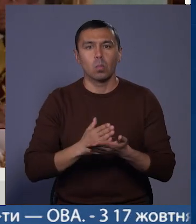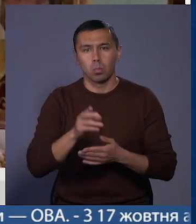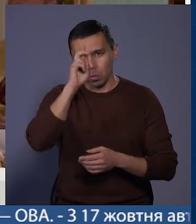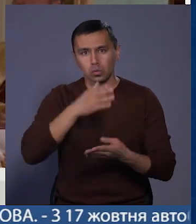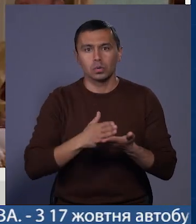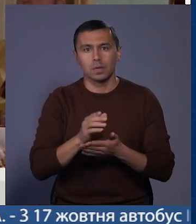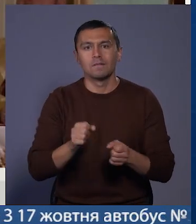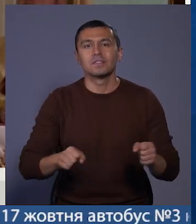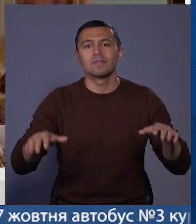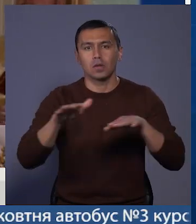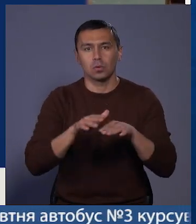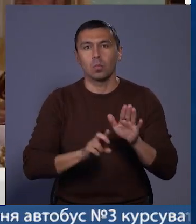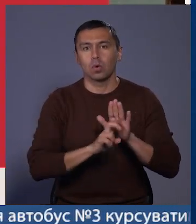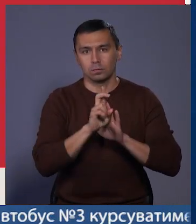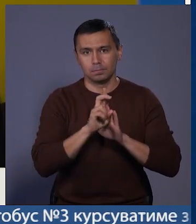Святопокровському соборі.